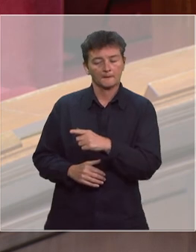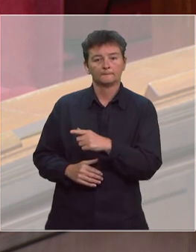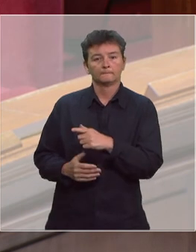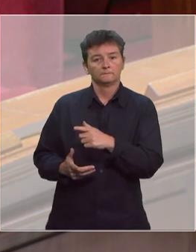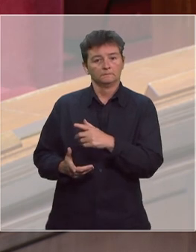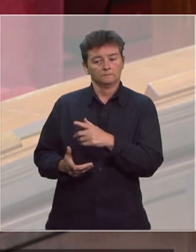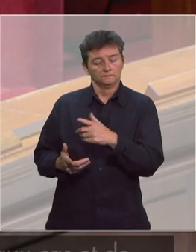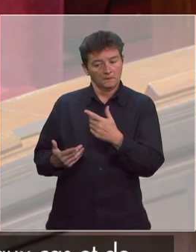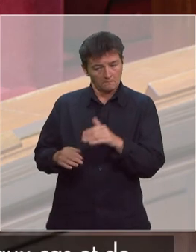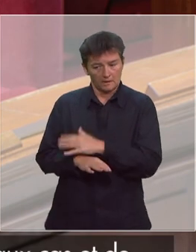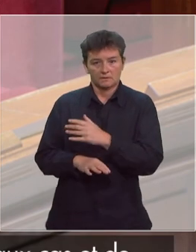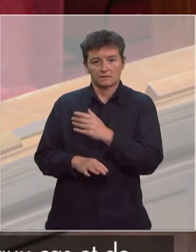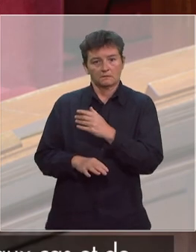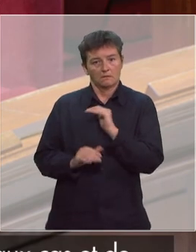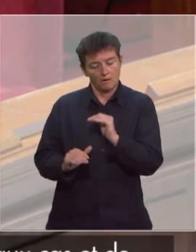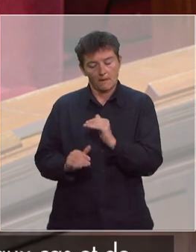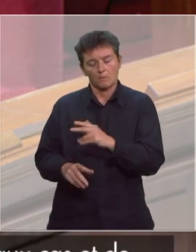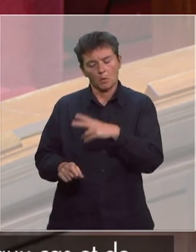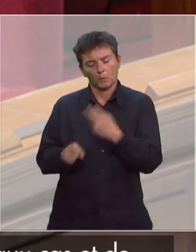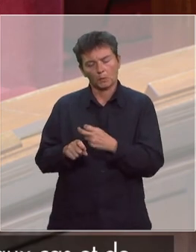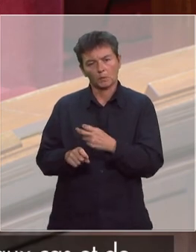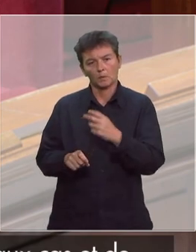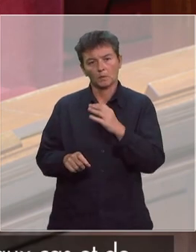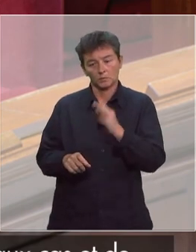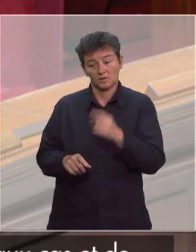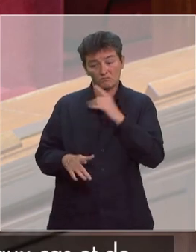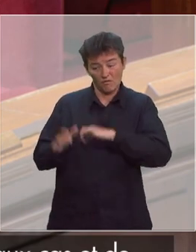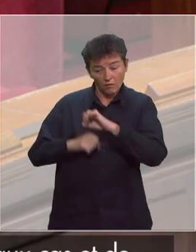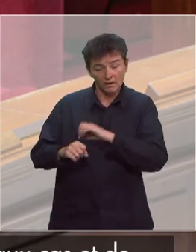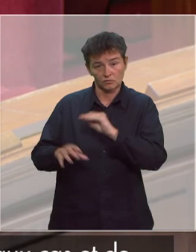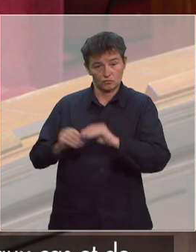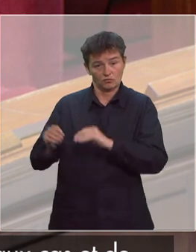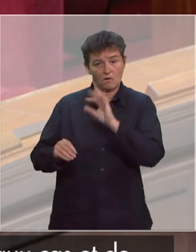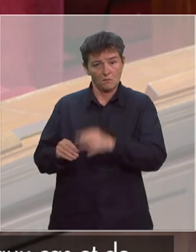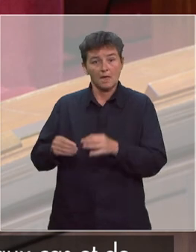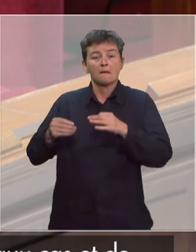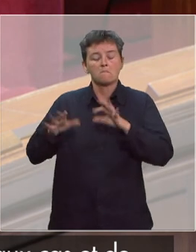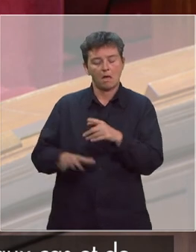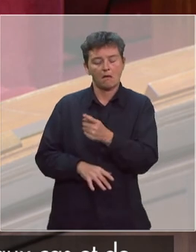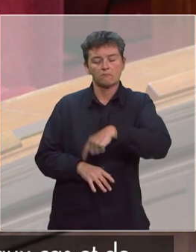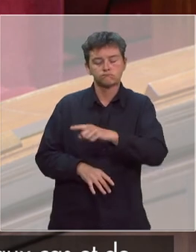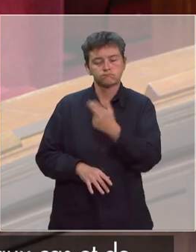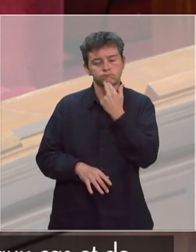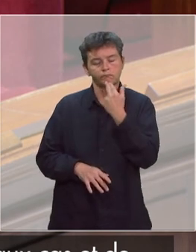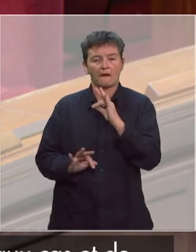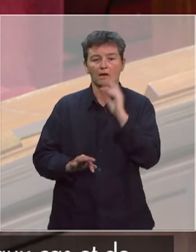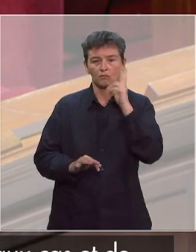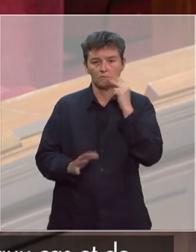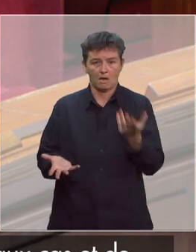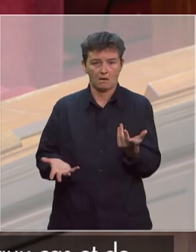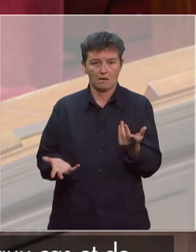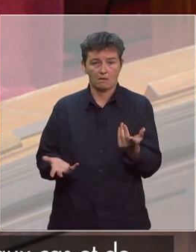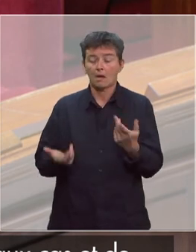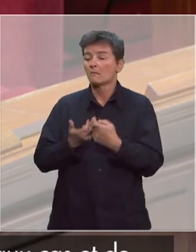être passé dans des conditions extrêmement dures du point de vue de l'organisation des soins mais de manière remarquable du point de vue humain. Et je ne vous parle pas des